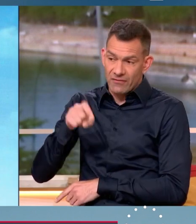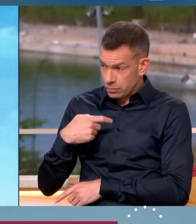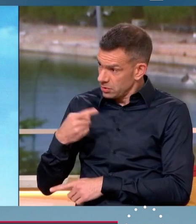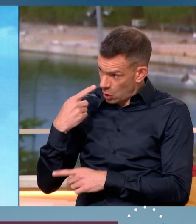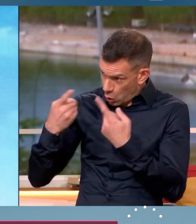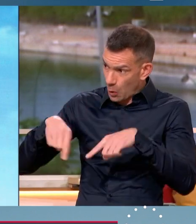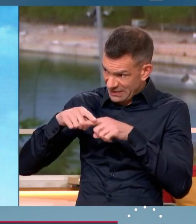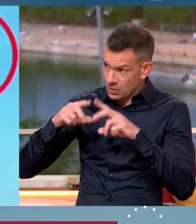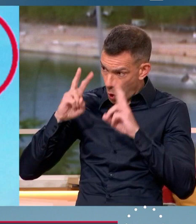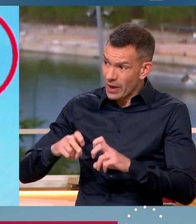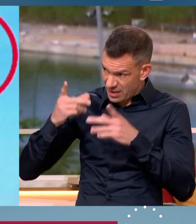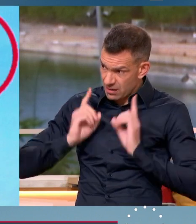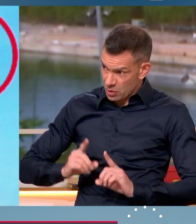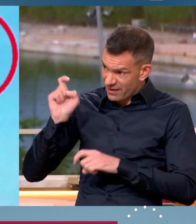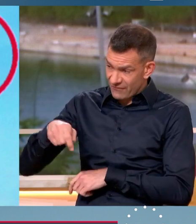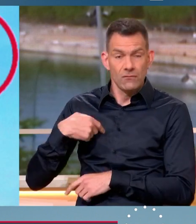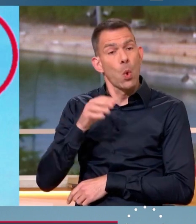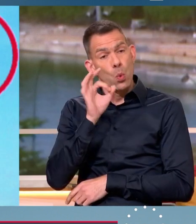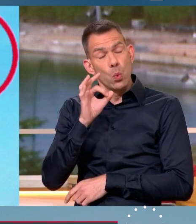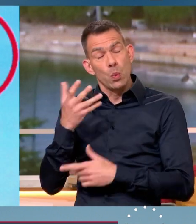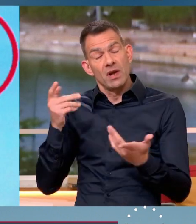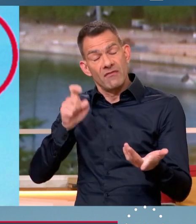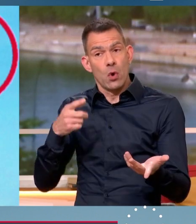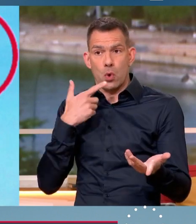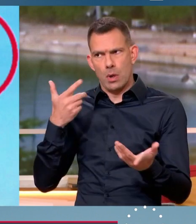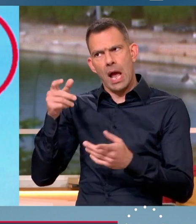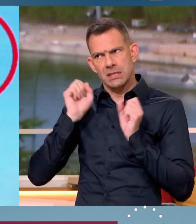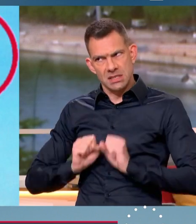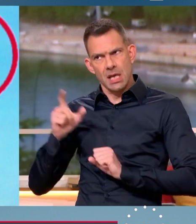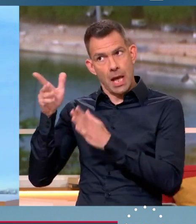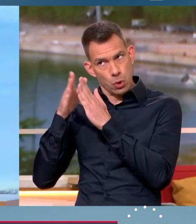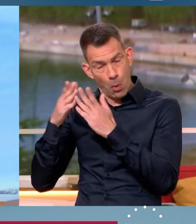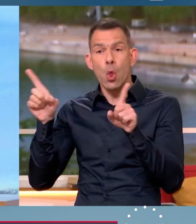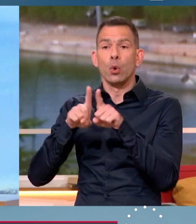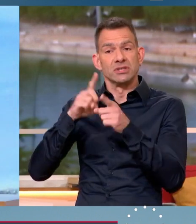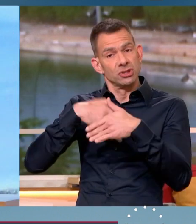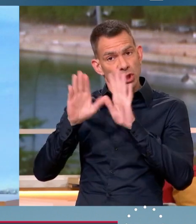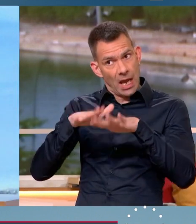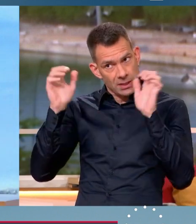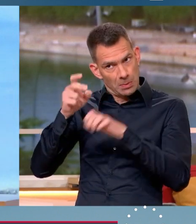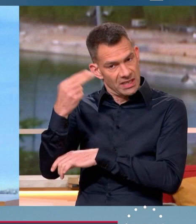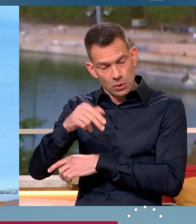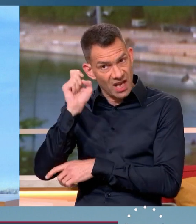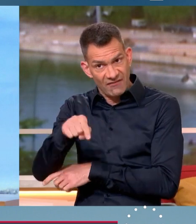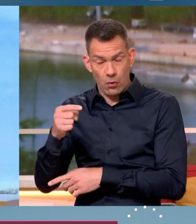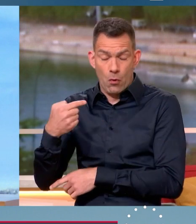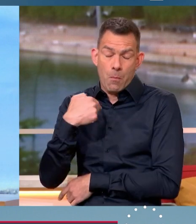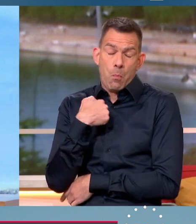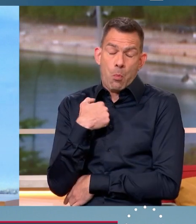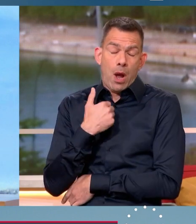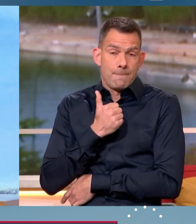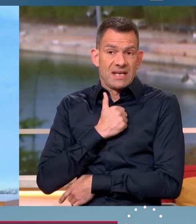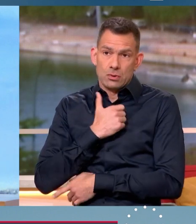d'enquête parlementaire ? commission d'enquête parlementaire. Le Sénat l'a déjà demandé, il en faudra une à l'Assemblée nationale également. En tout cas moi personnellement,